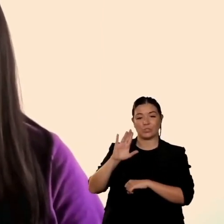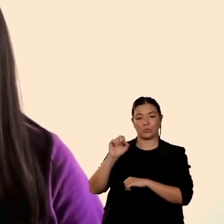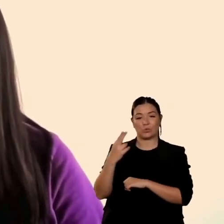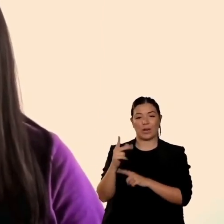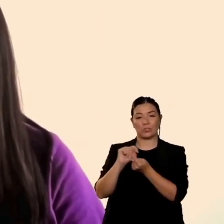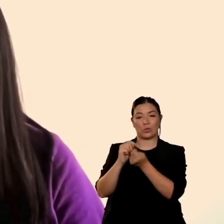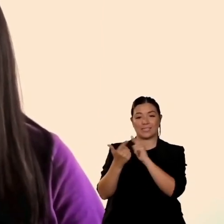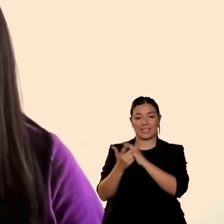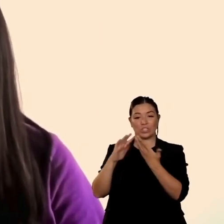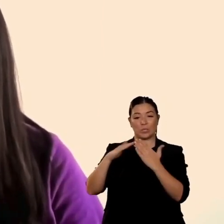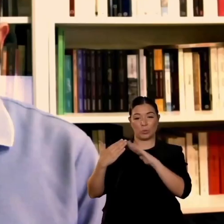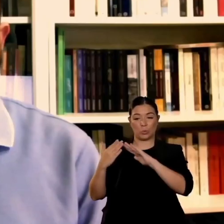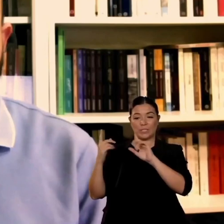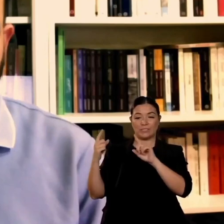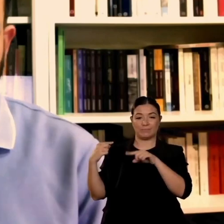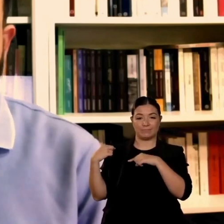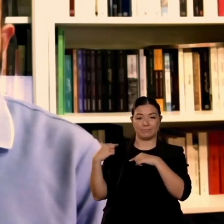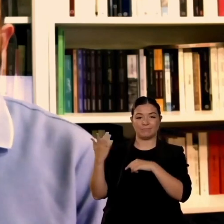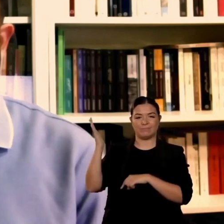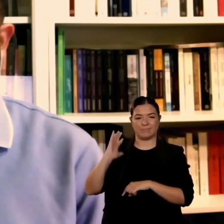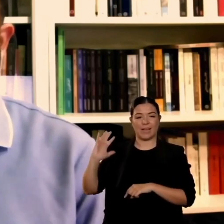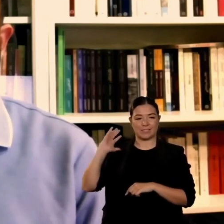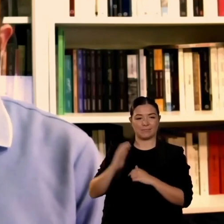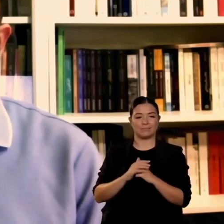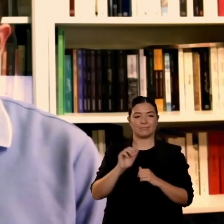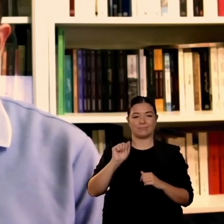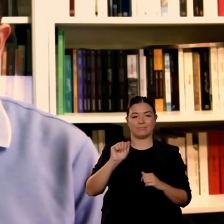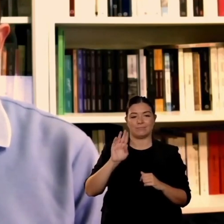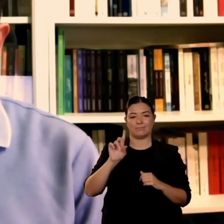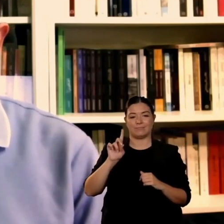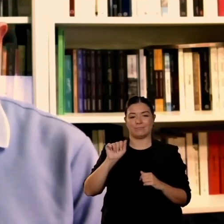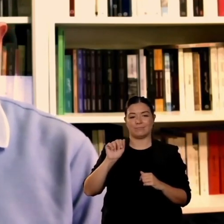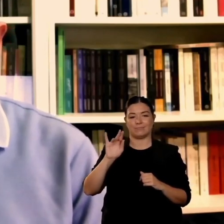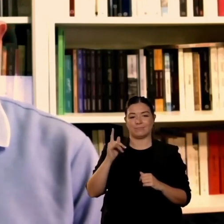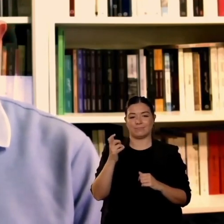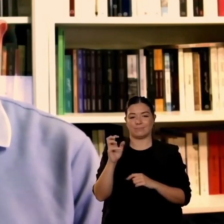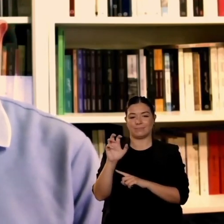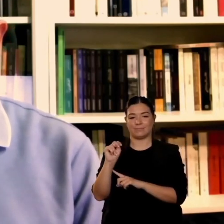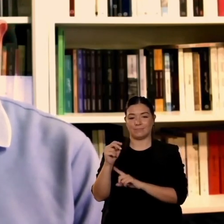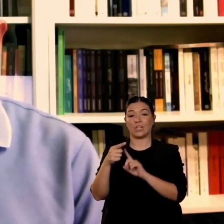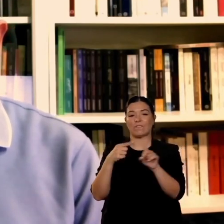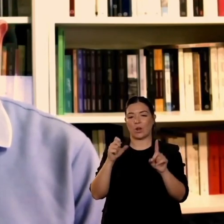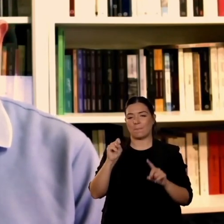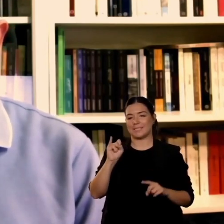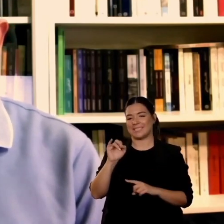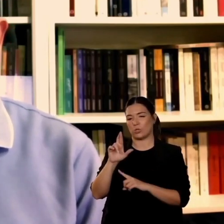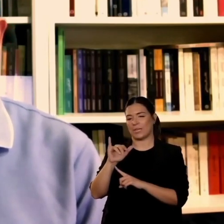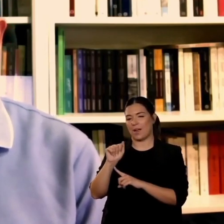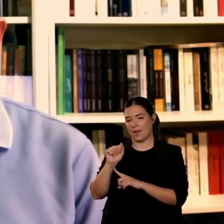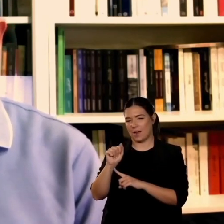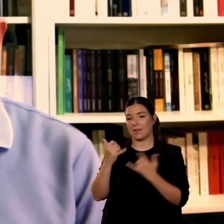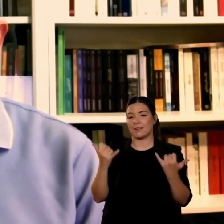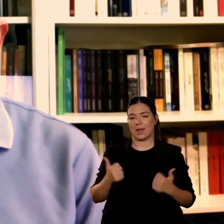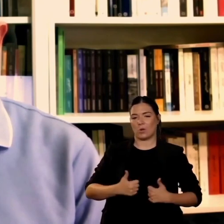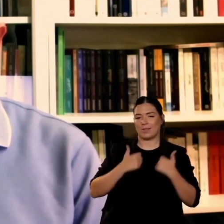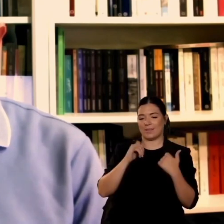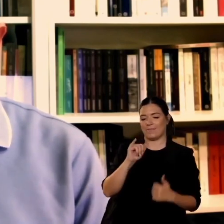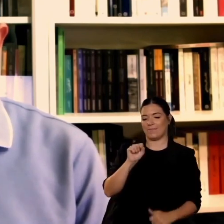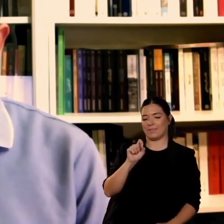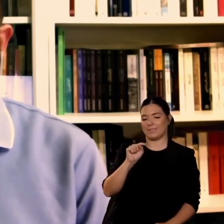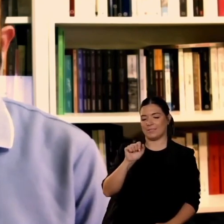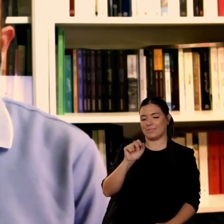traduco scratch all'arabo ho cominciato a usare lo scratch nel 2007 nel contesto di